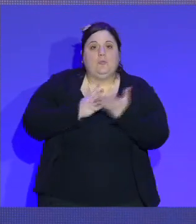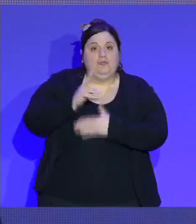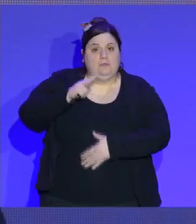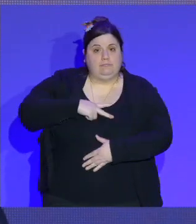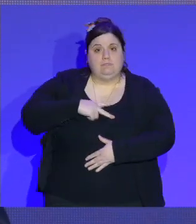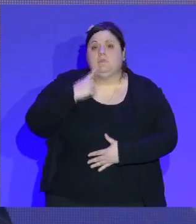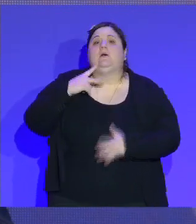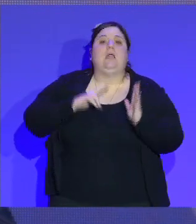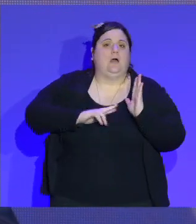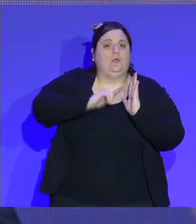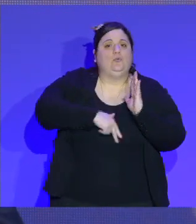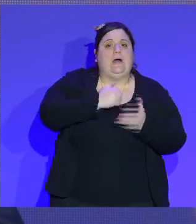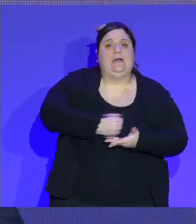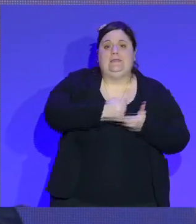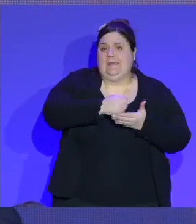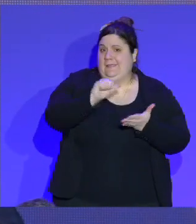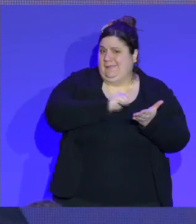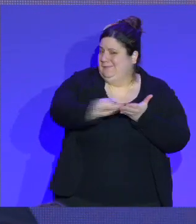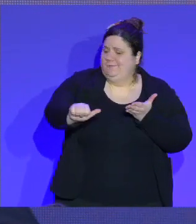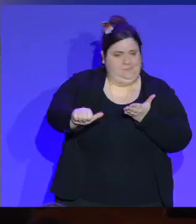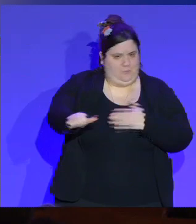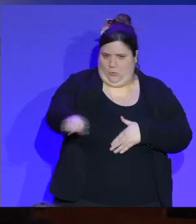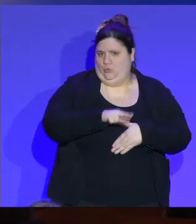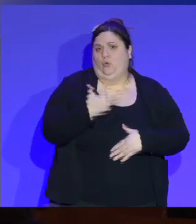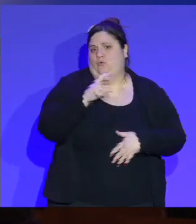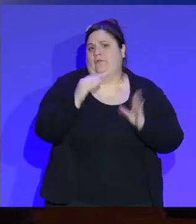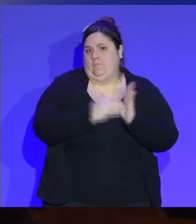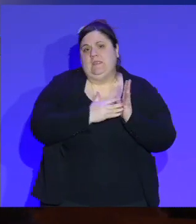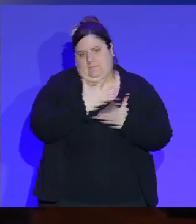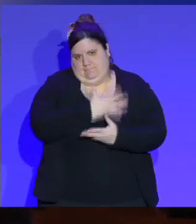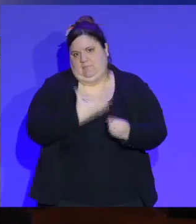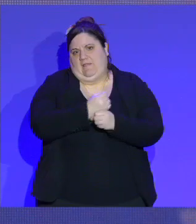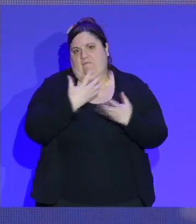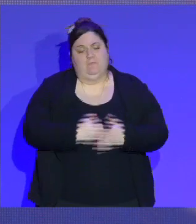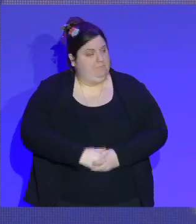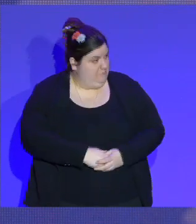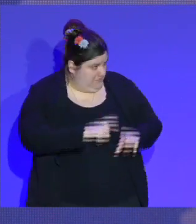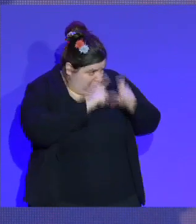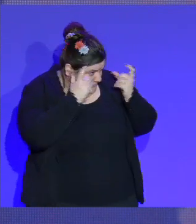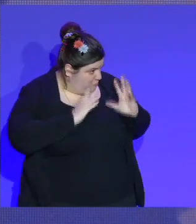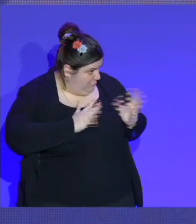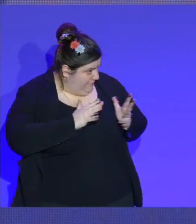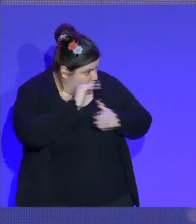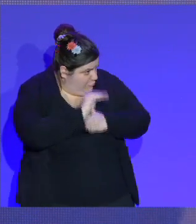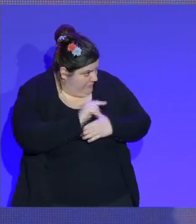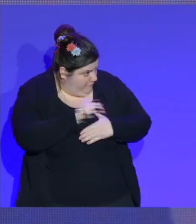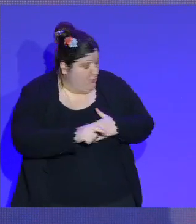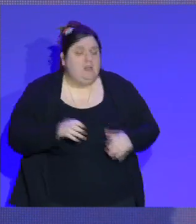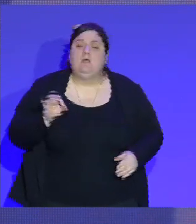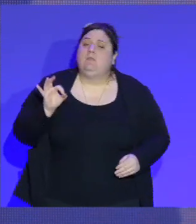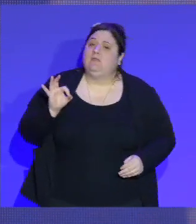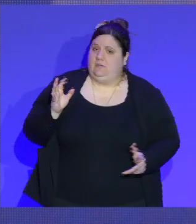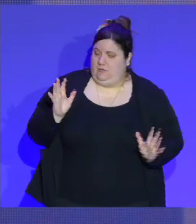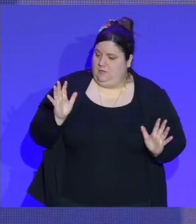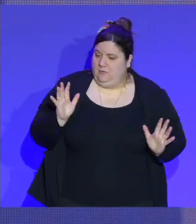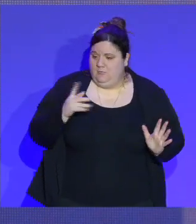associations. Une envie d'un statut du bénévole ? Oui, bien sûr, à partir du moment de toute façon où l'idée c